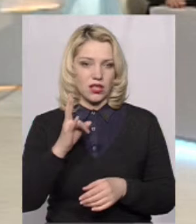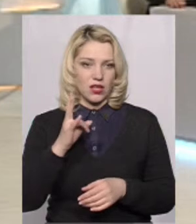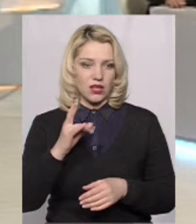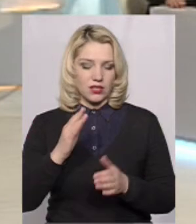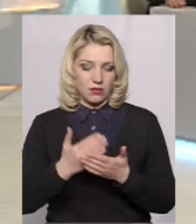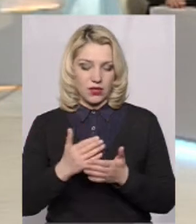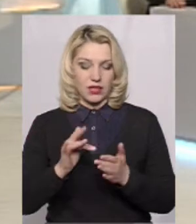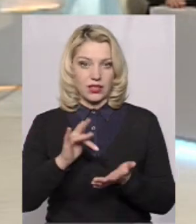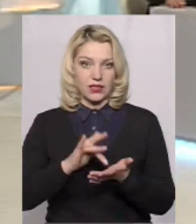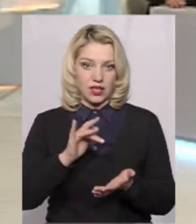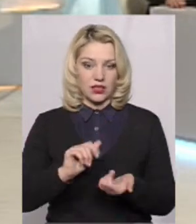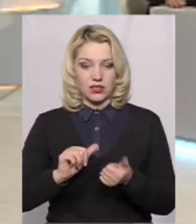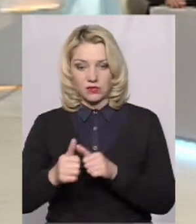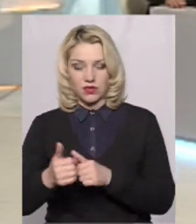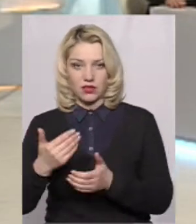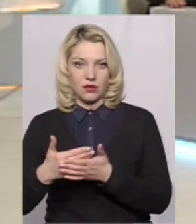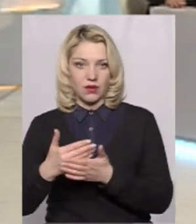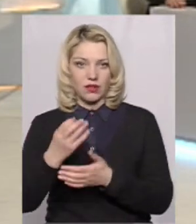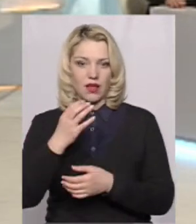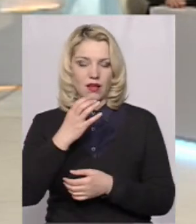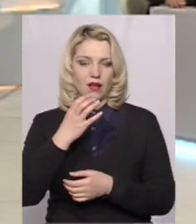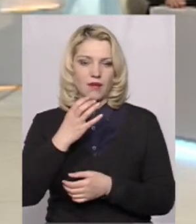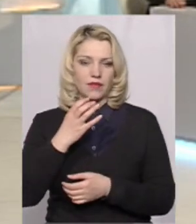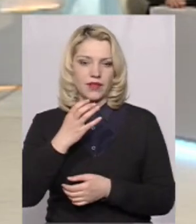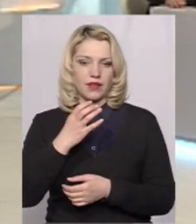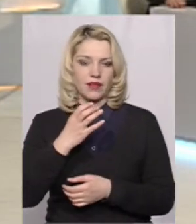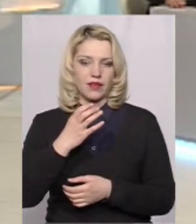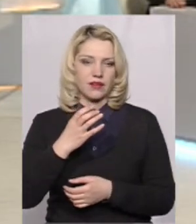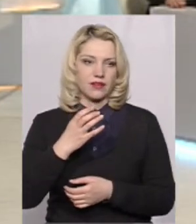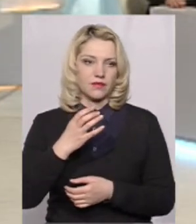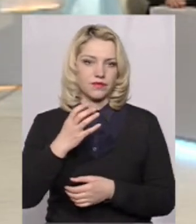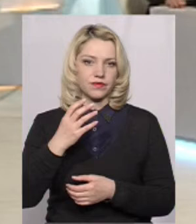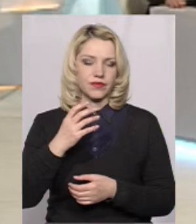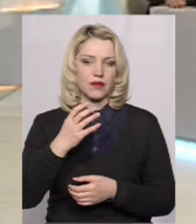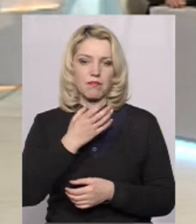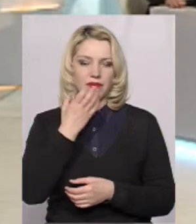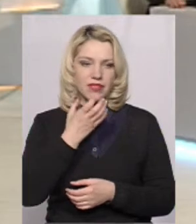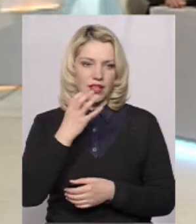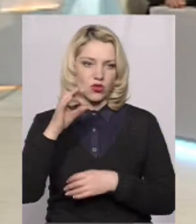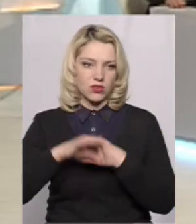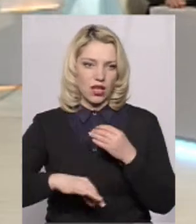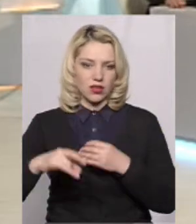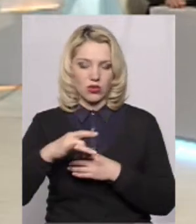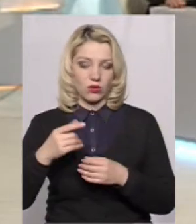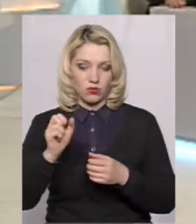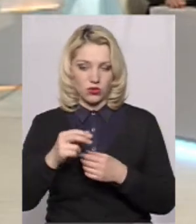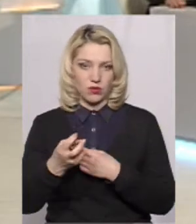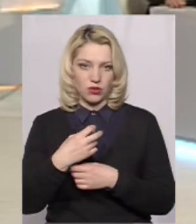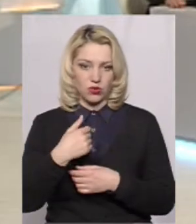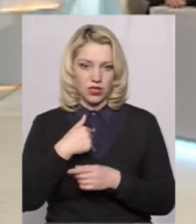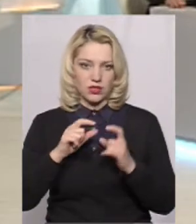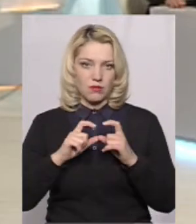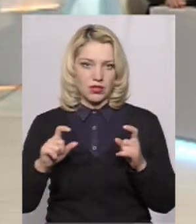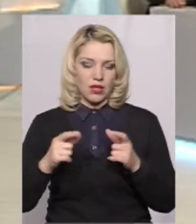садочку в центрі, змінили місце проживання на південно-західний мікрорайон. Вони можуть прийти до нас в департамент або